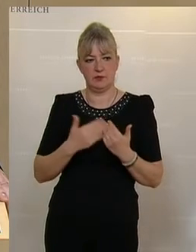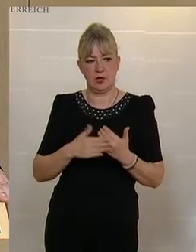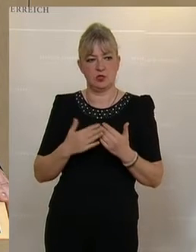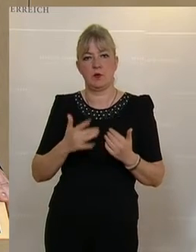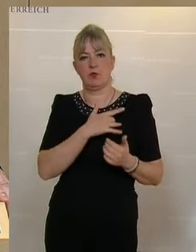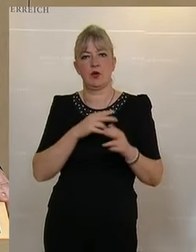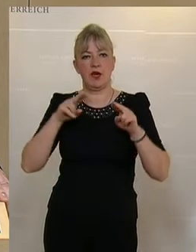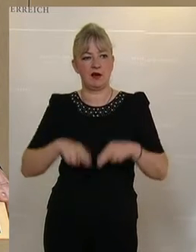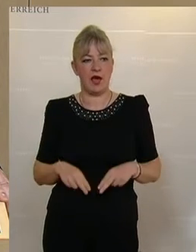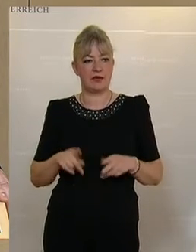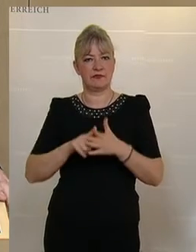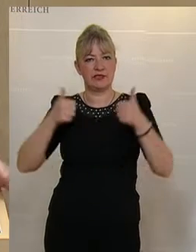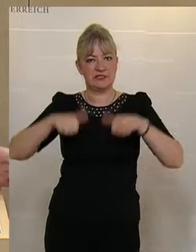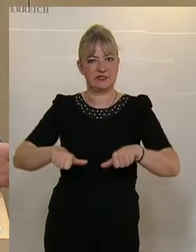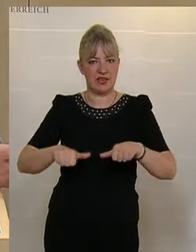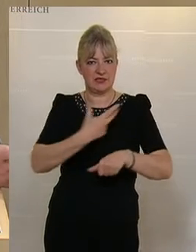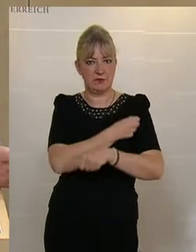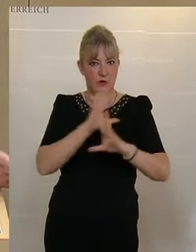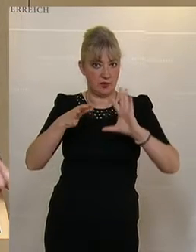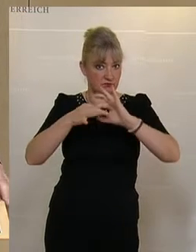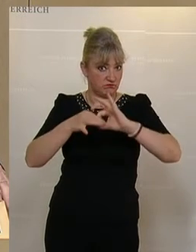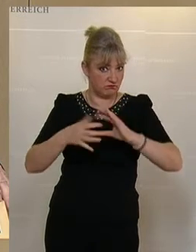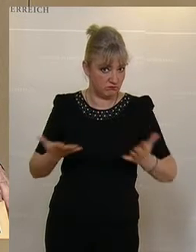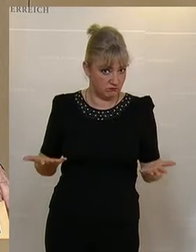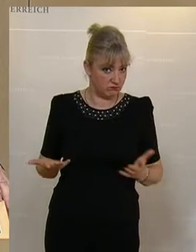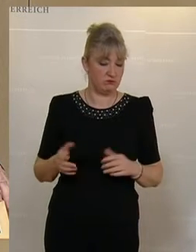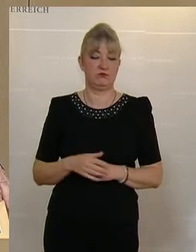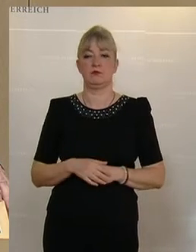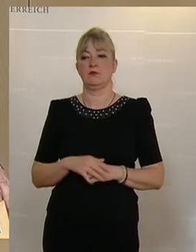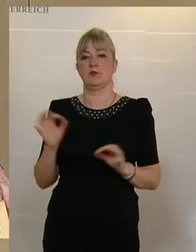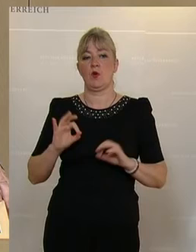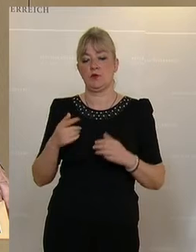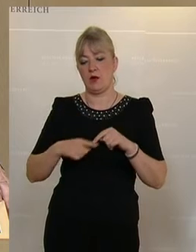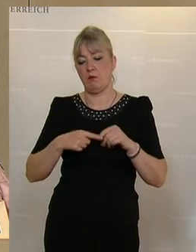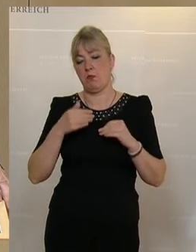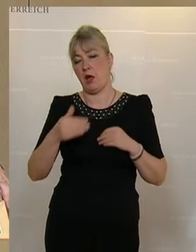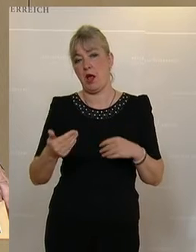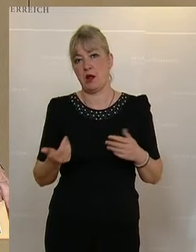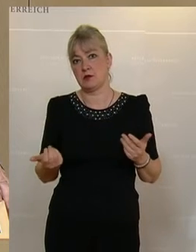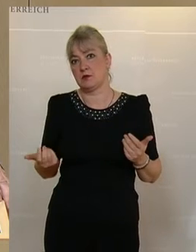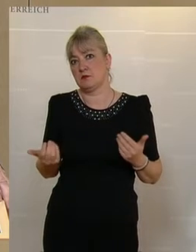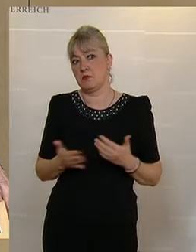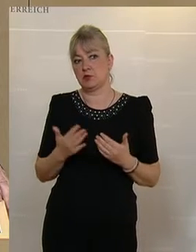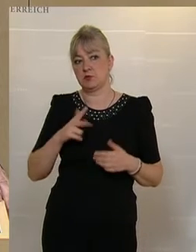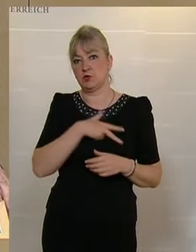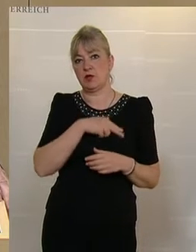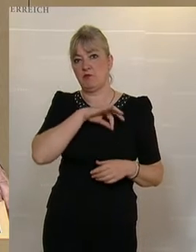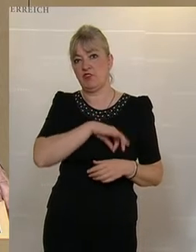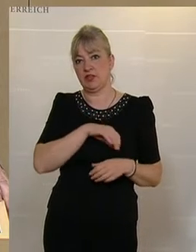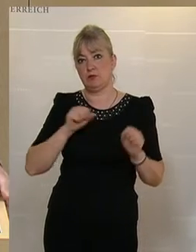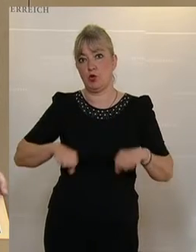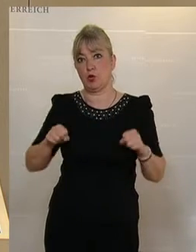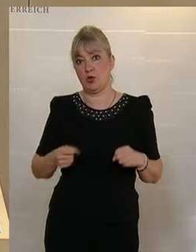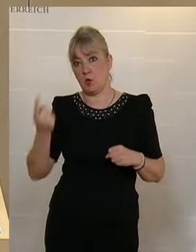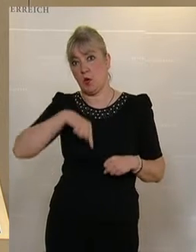grundlegende Bürgerrechte an Zwangsimpfungen gebunden werden könnten, oder dass es in absehbarer Zeit soziale Pflicht werden